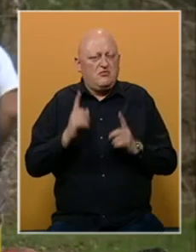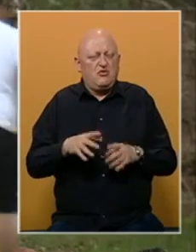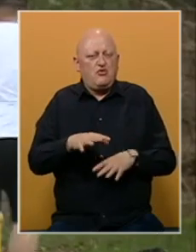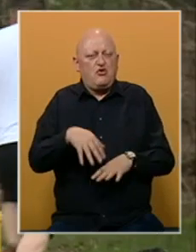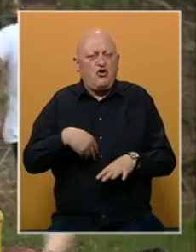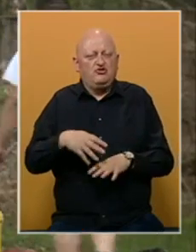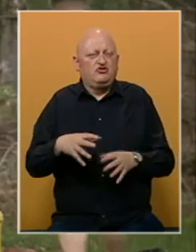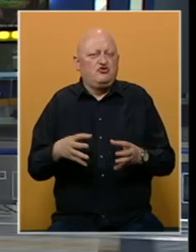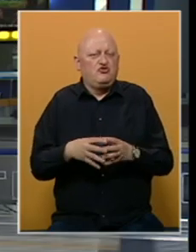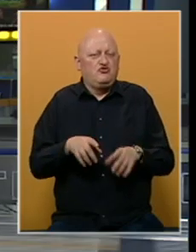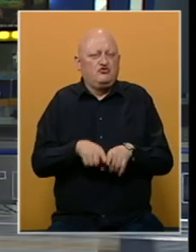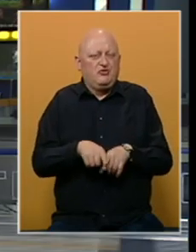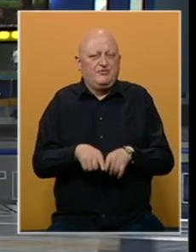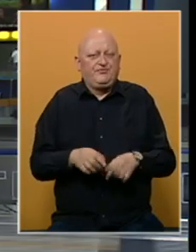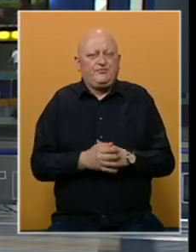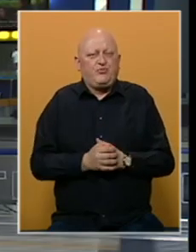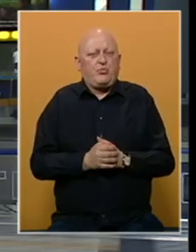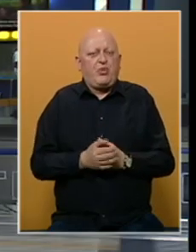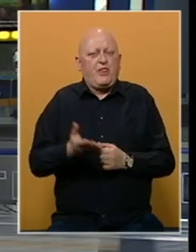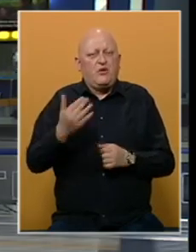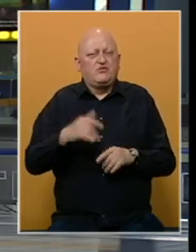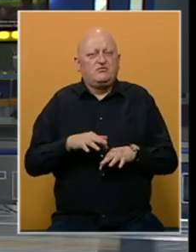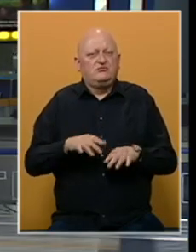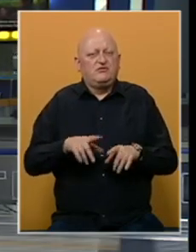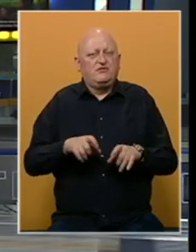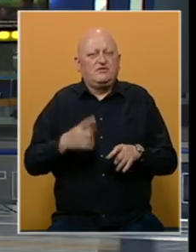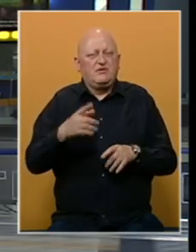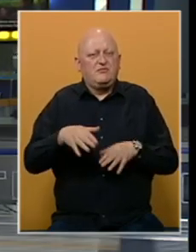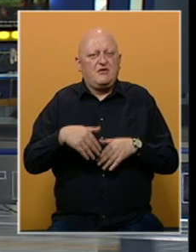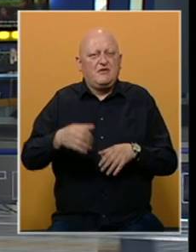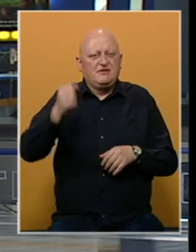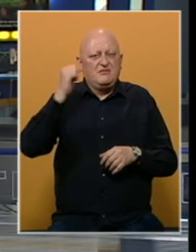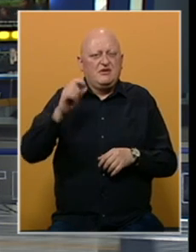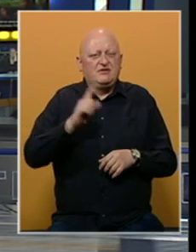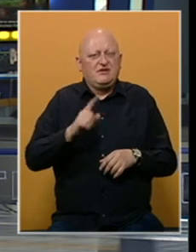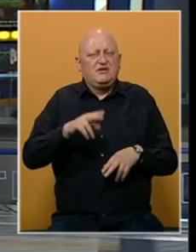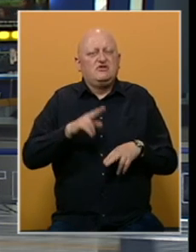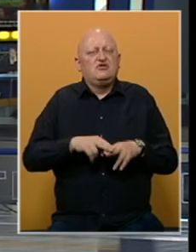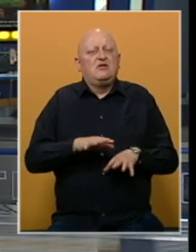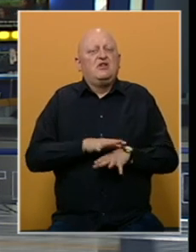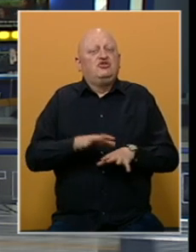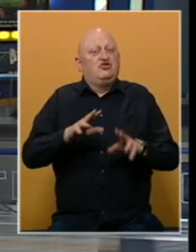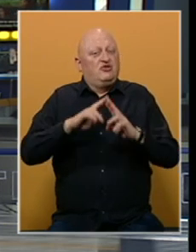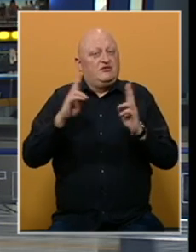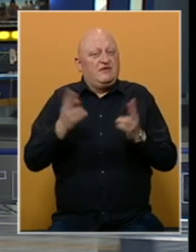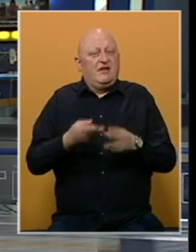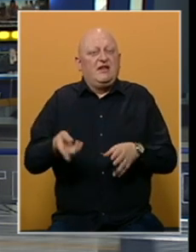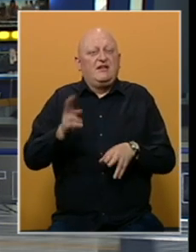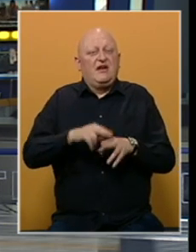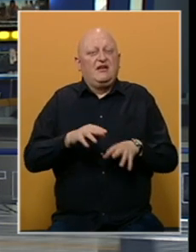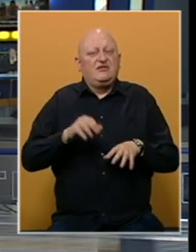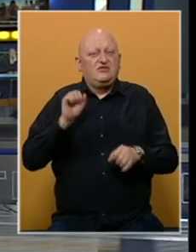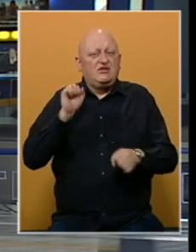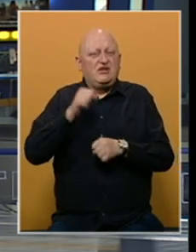uz roštilj i društvo. Uprkos pandemiji koronavirusa, prvomajski protesti nisu izostali širom svijeta.